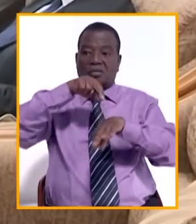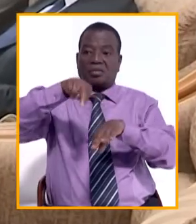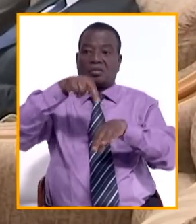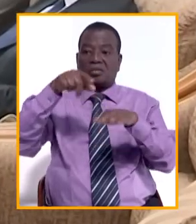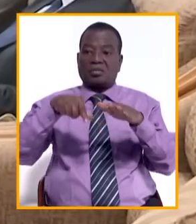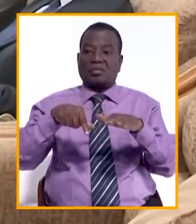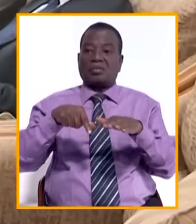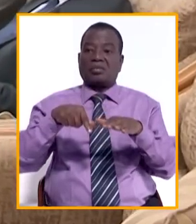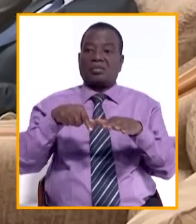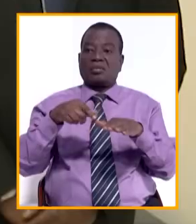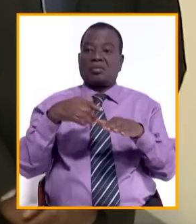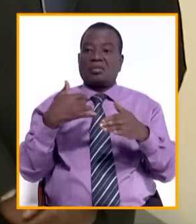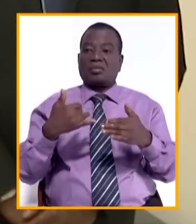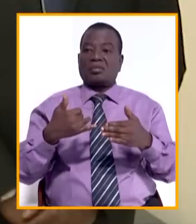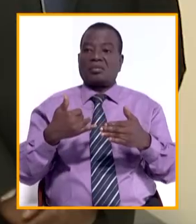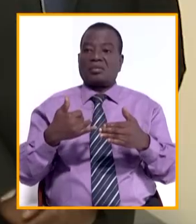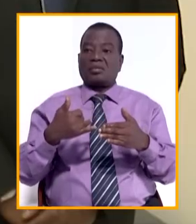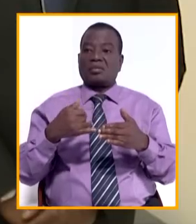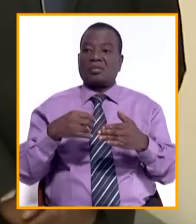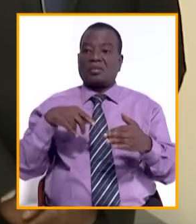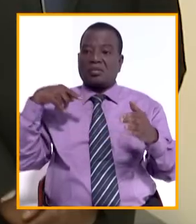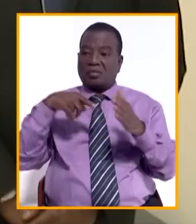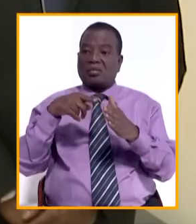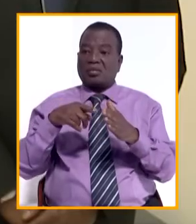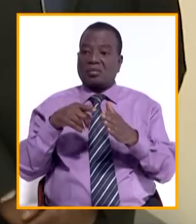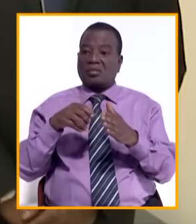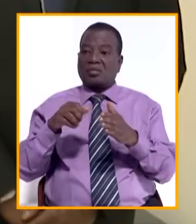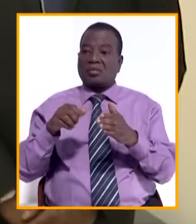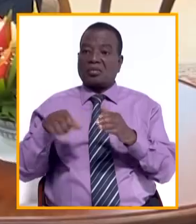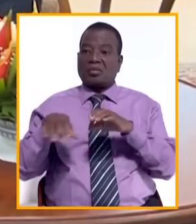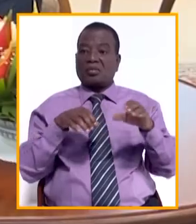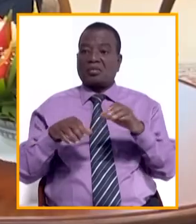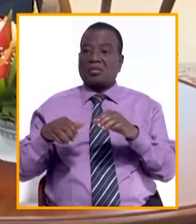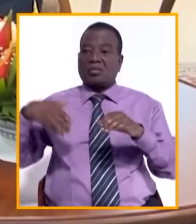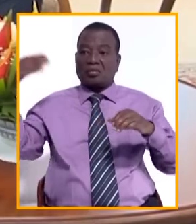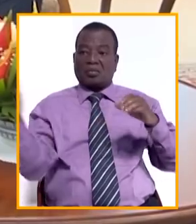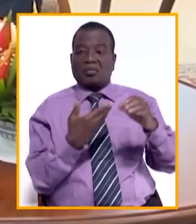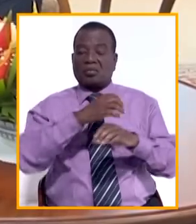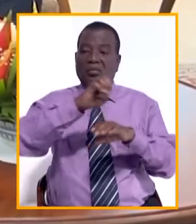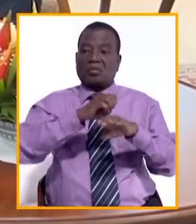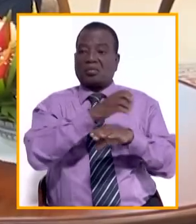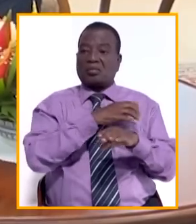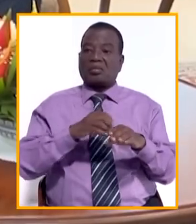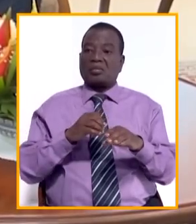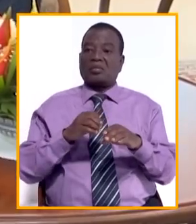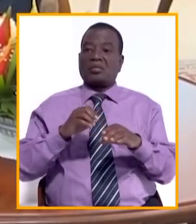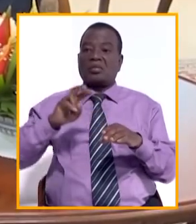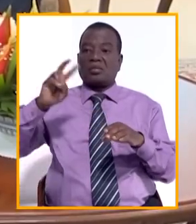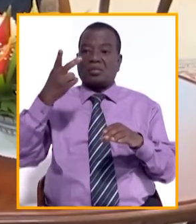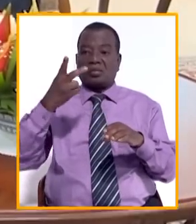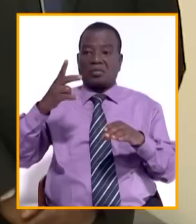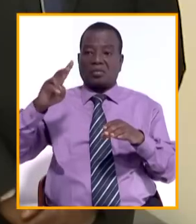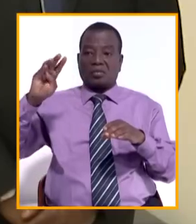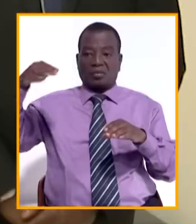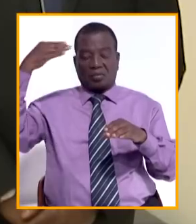à l'époque et actuelle, une tentative de provoquer un coup d'État, la perte d'un deuxième Premier ministre,